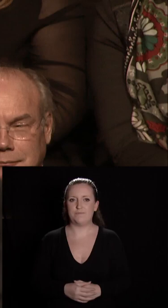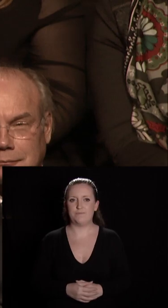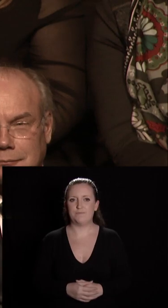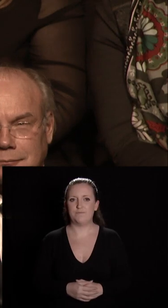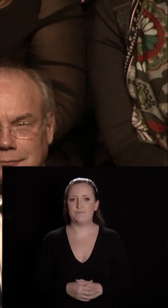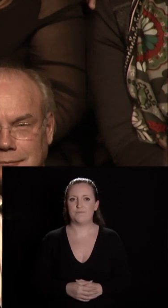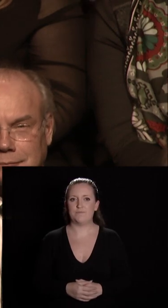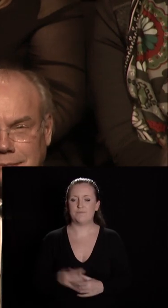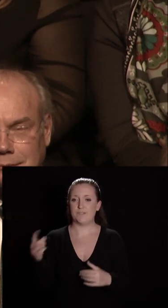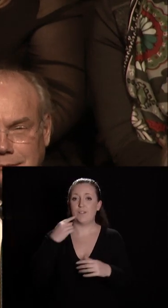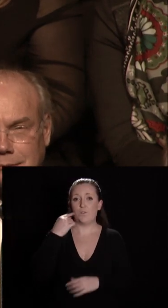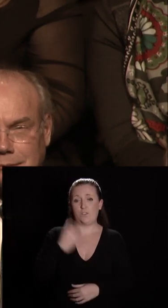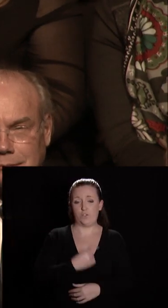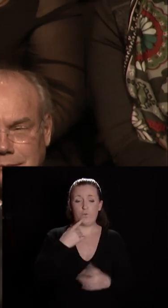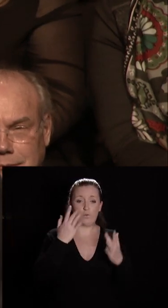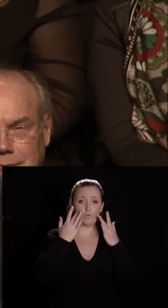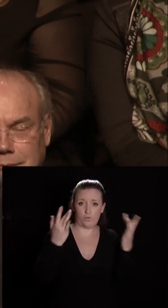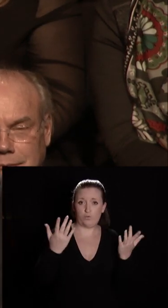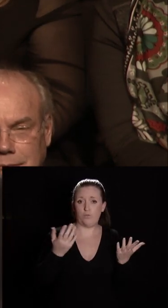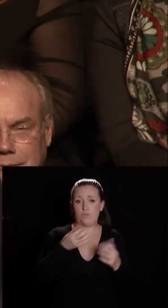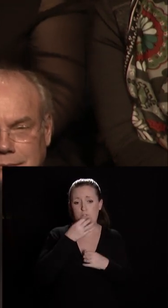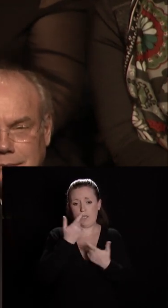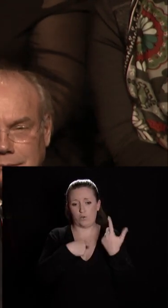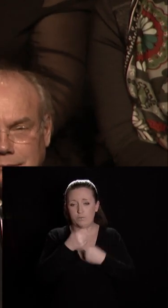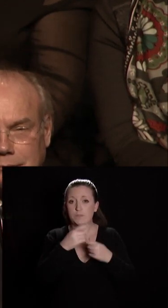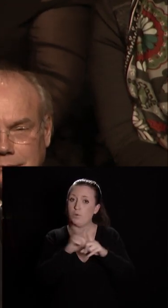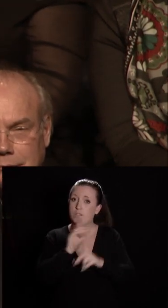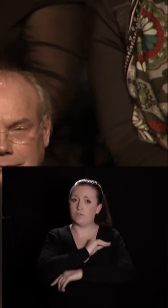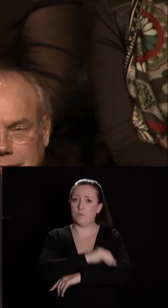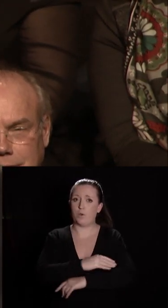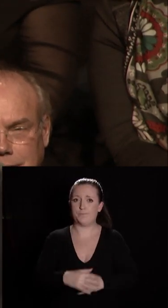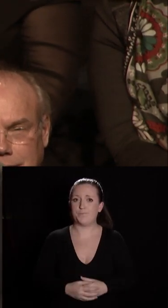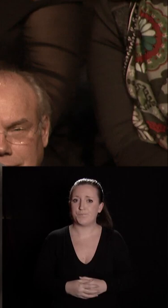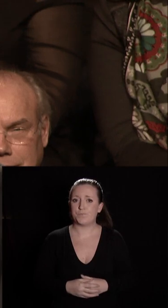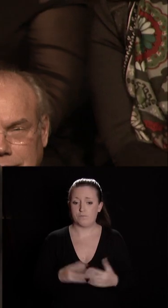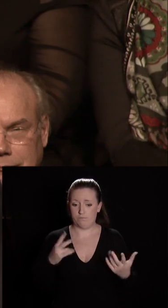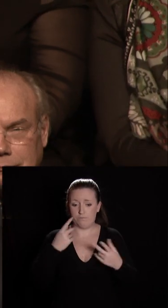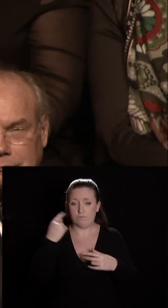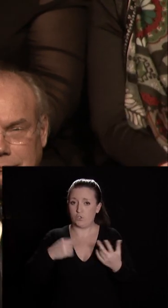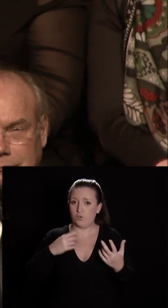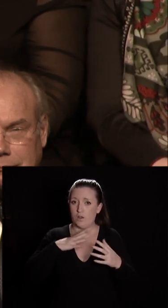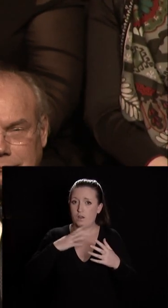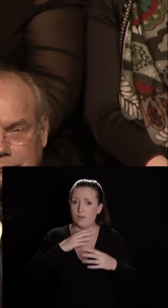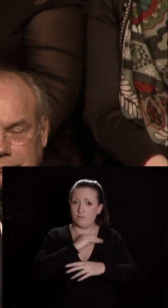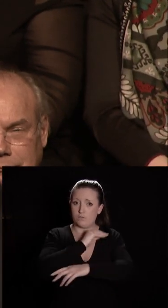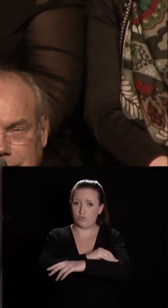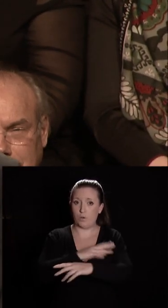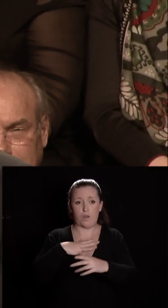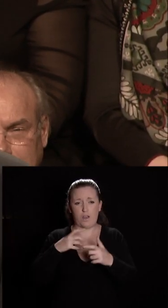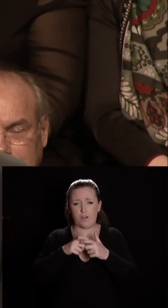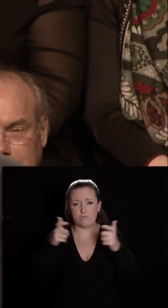Dijon c'est la culture je l'ai dit c'est l'économie mais c'est aussi le sport Dijon est une ville sportive grâce aux équipements